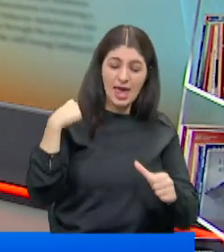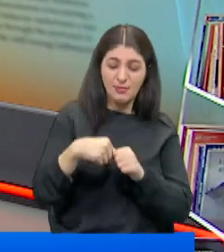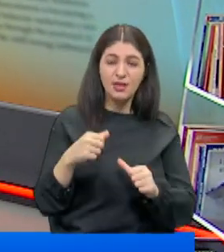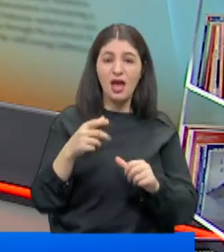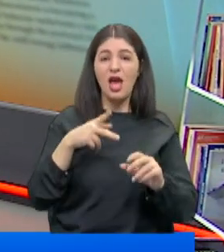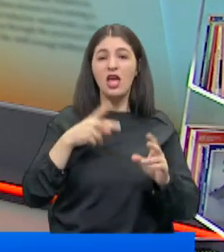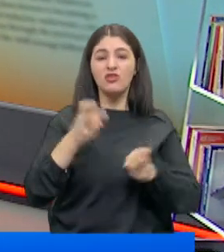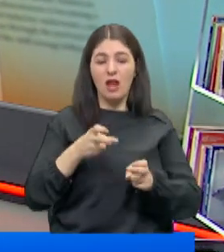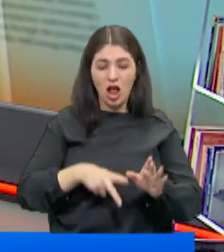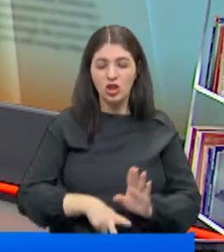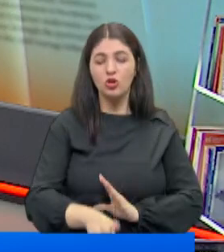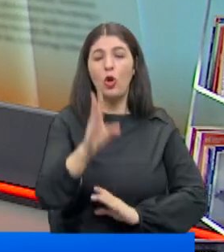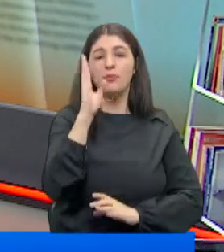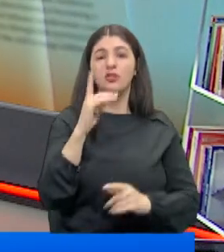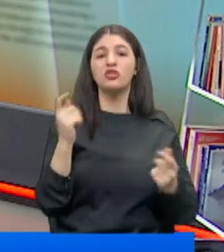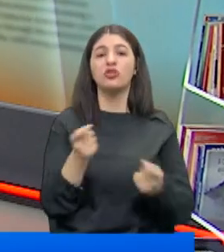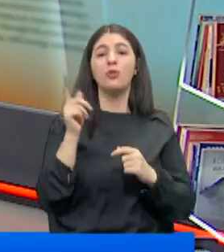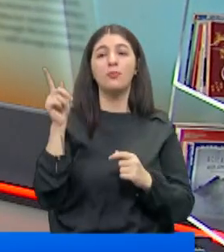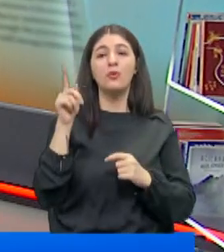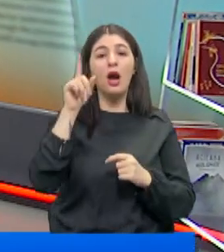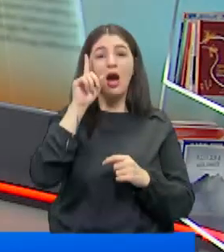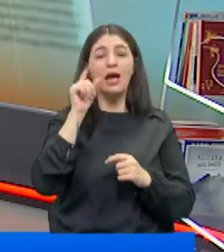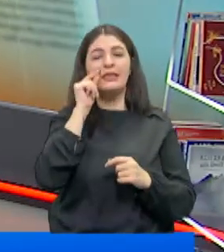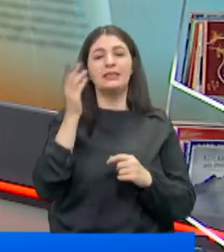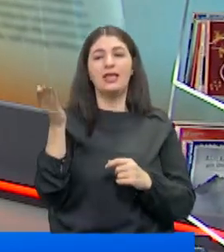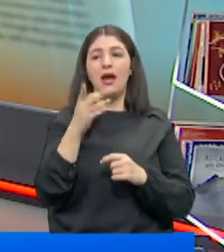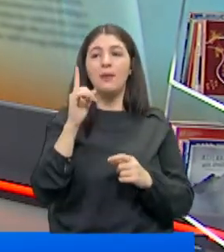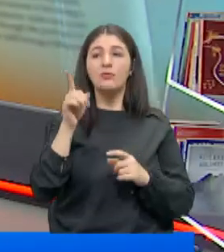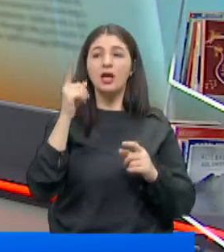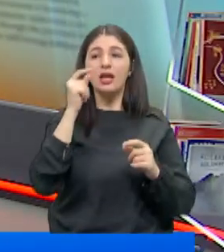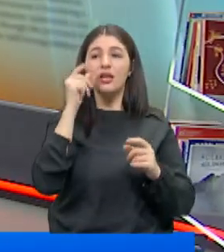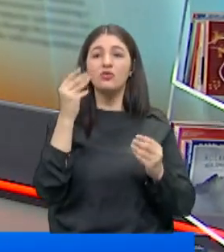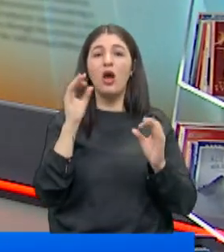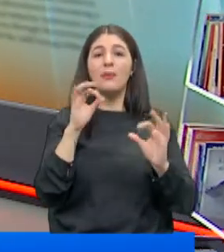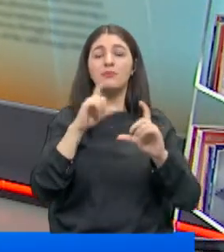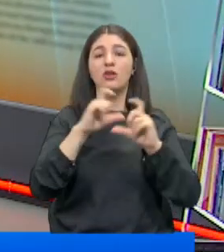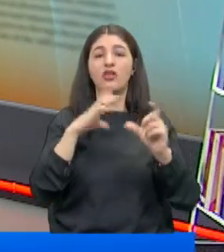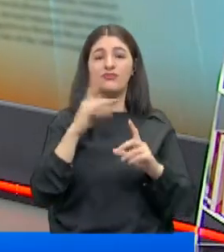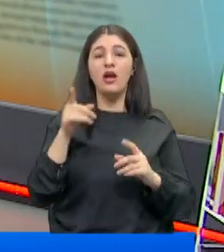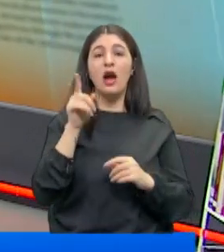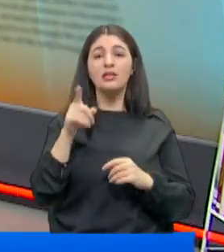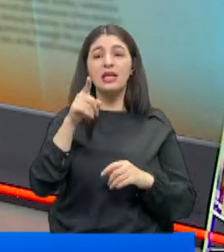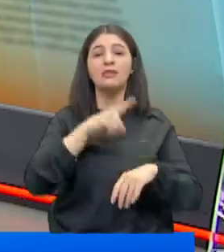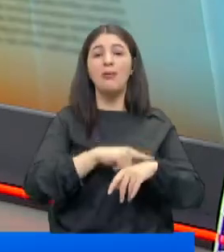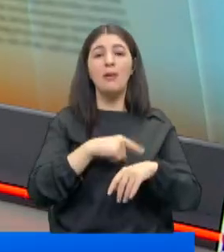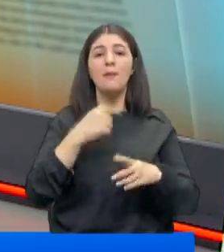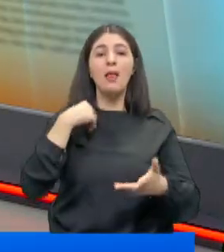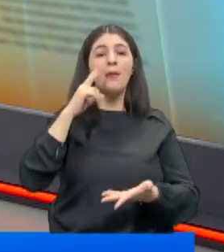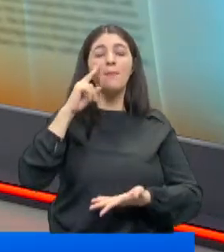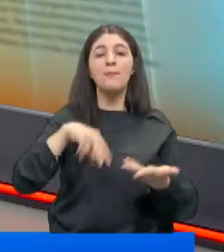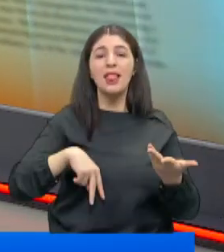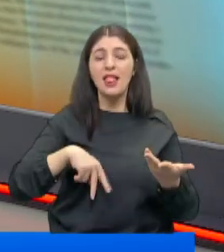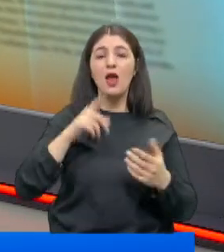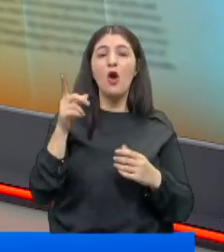rayına oturtmaya çalışıyor bu akil insanlar. Sabah da bir insani manşet dikkatimi çekti. Sizlere zamanında da okumuştum onu.